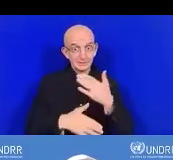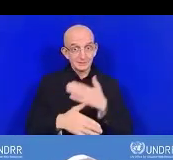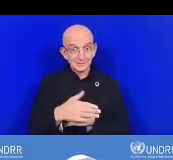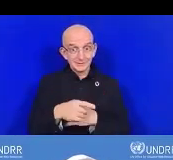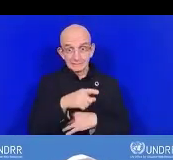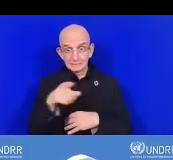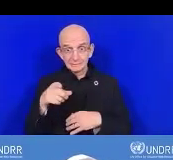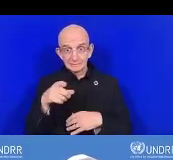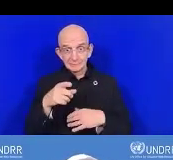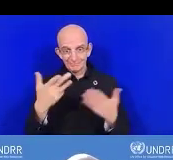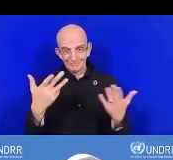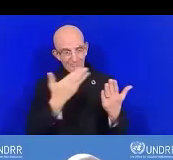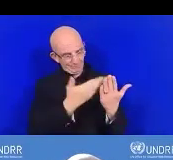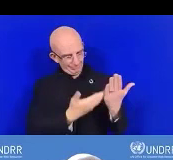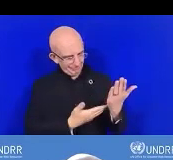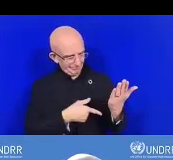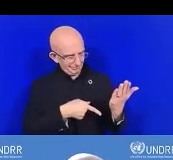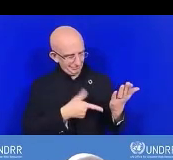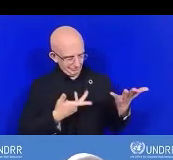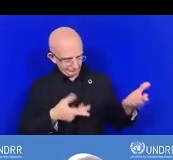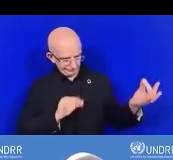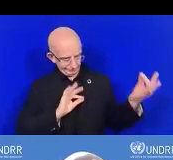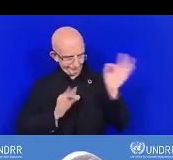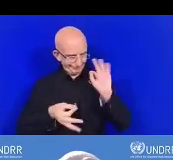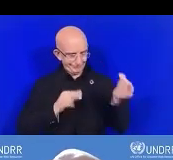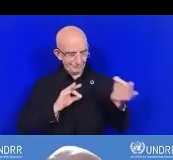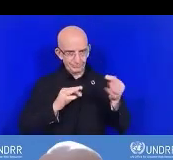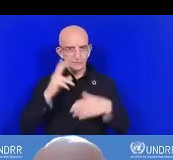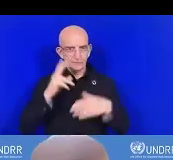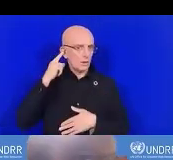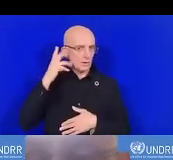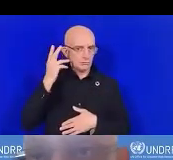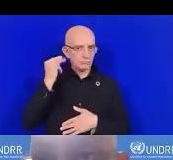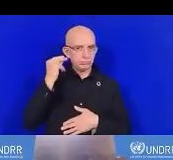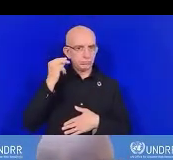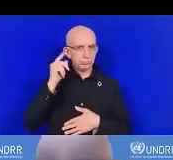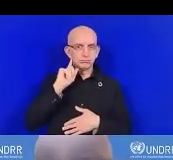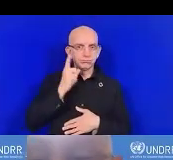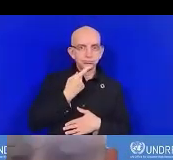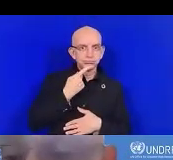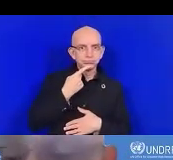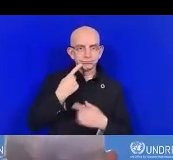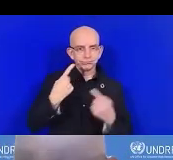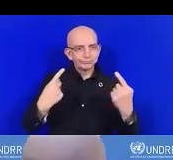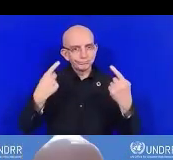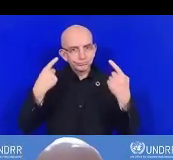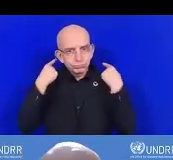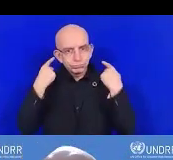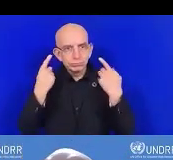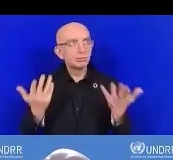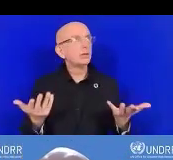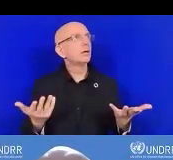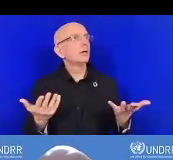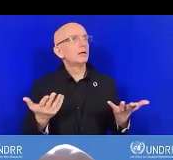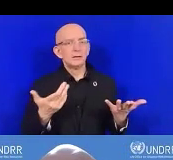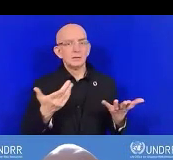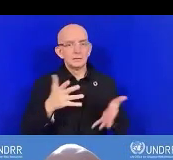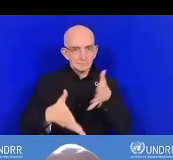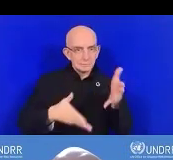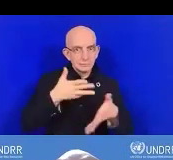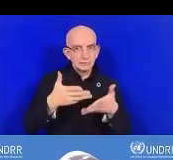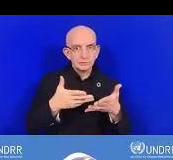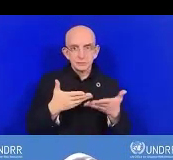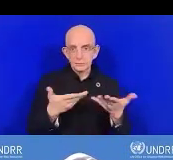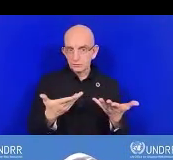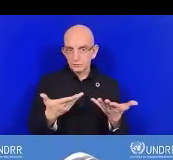comme vous pouvez voir, il n'y a pas de question juste ou fausse. C'est juste une